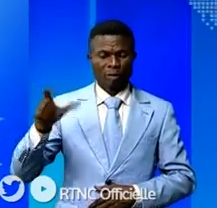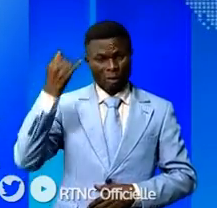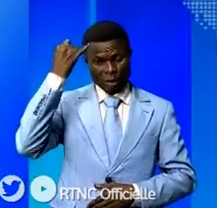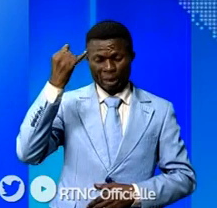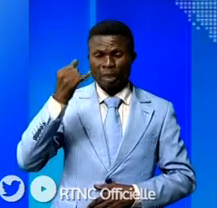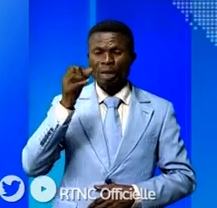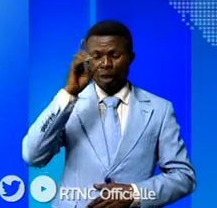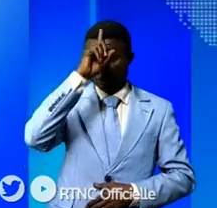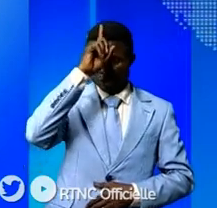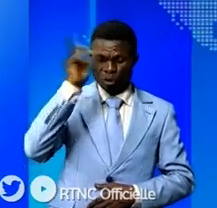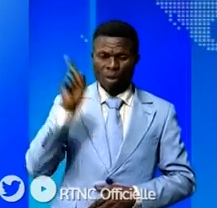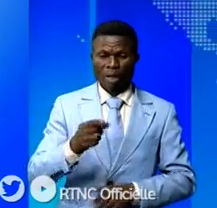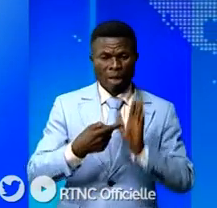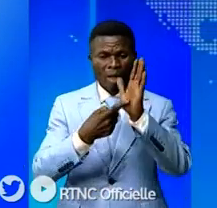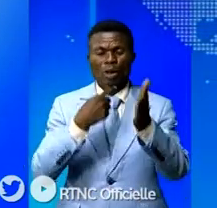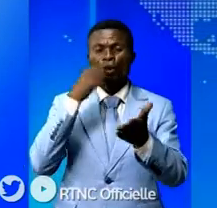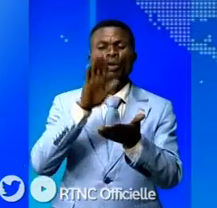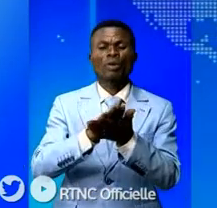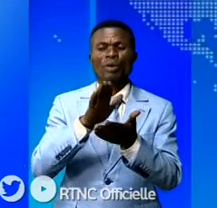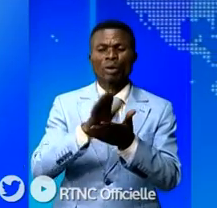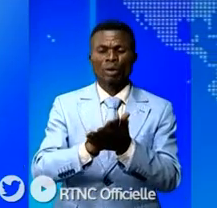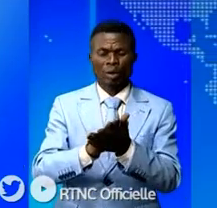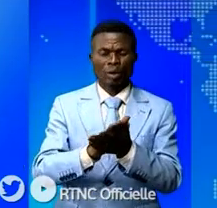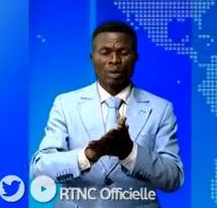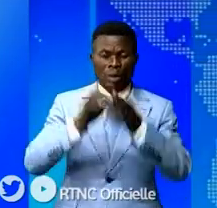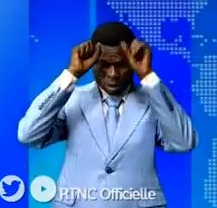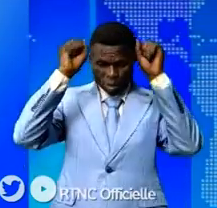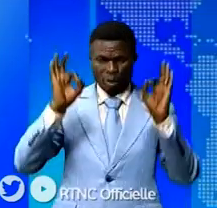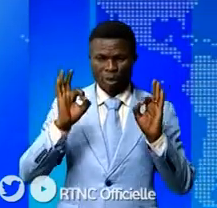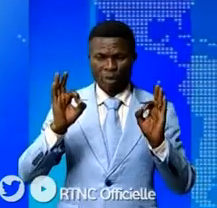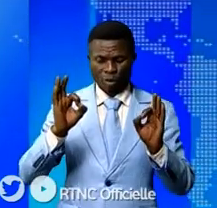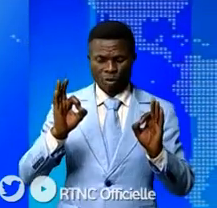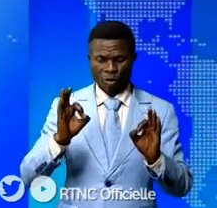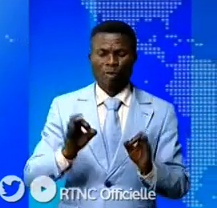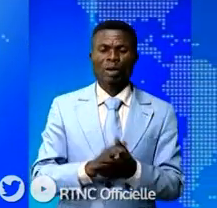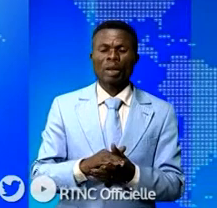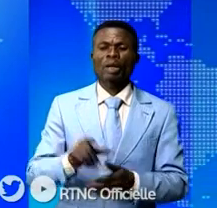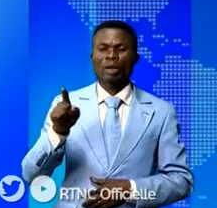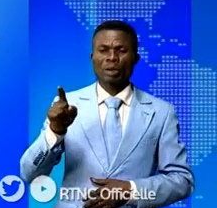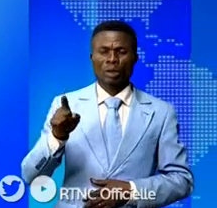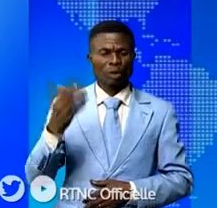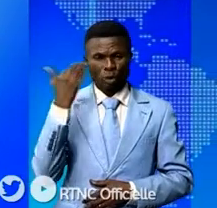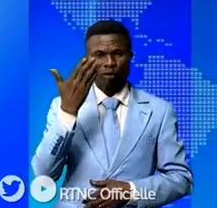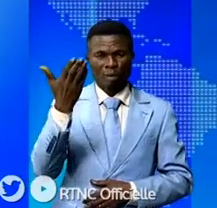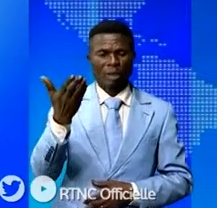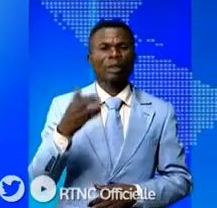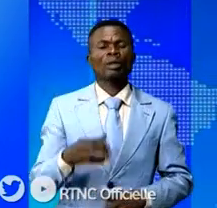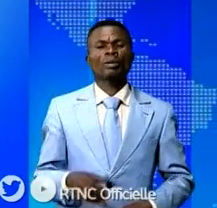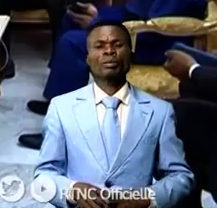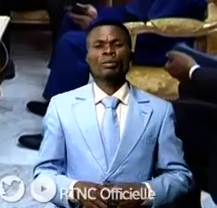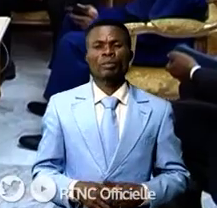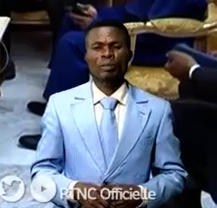'artiste, il est venu présenter ses civilités au nouveau bureau, dirigé par Christophe Mbousso. Sylvie Mouimbo, pour le reportage.